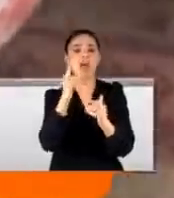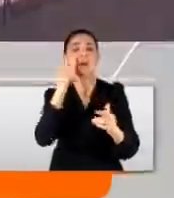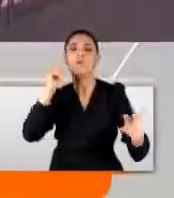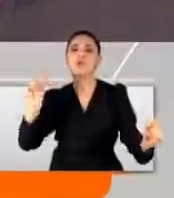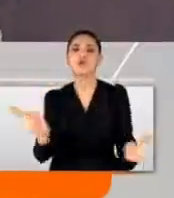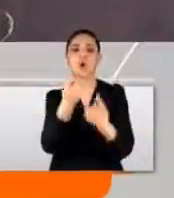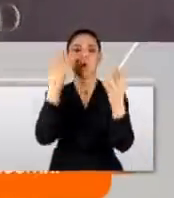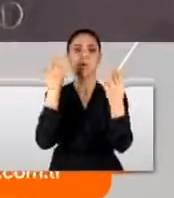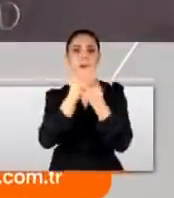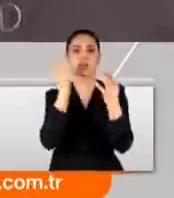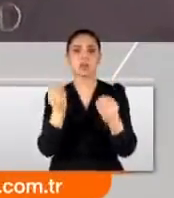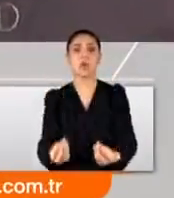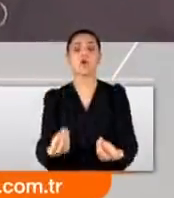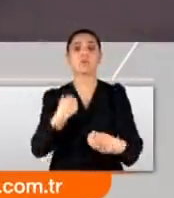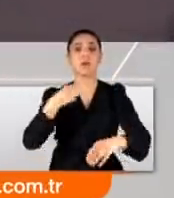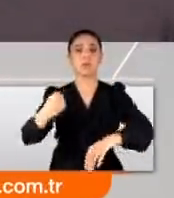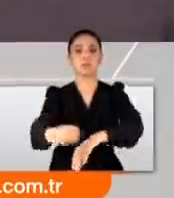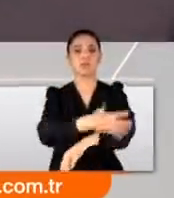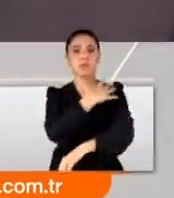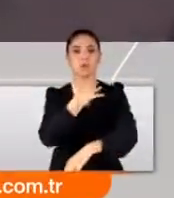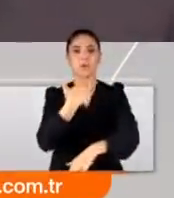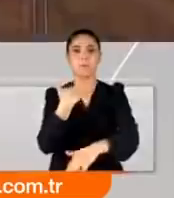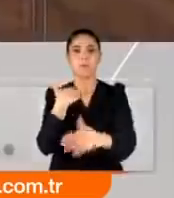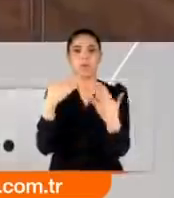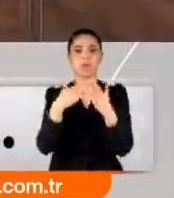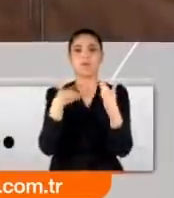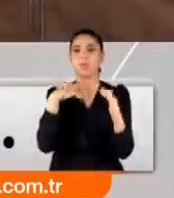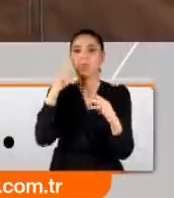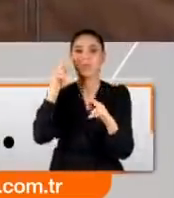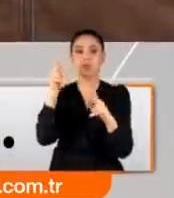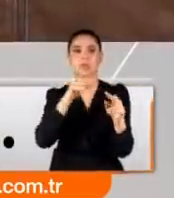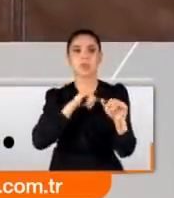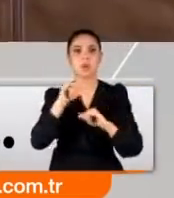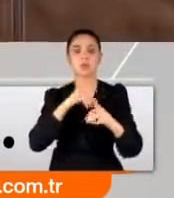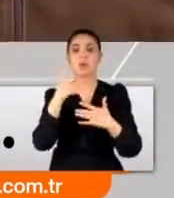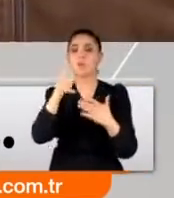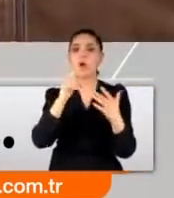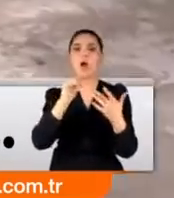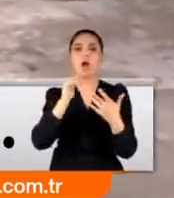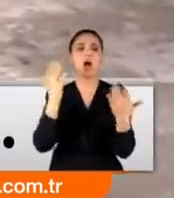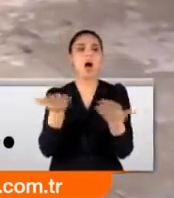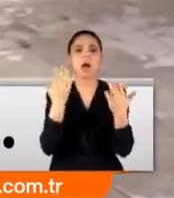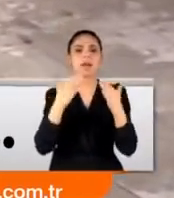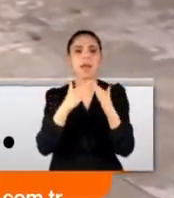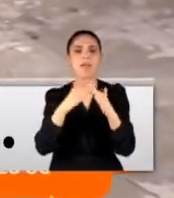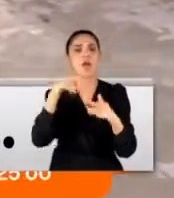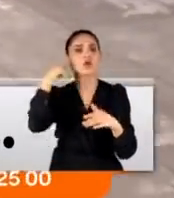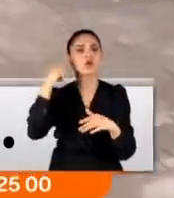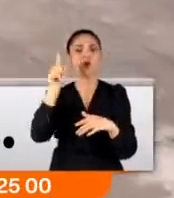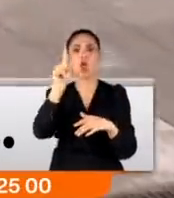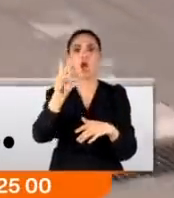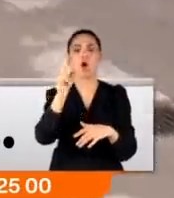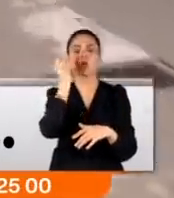baskından. Ürperirim. Bunu duydum ya iki yanıma baharak girer çıkarım. Gördük. Hangi dairedir? Kimdir? Suriyeli 13